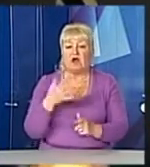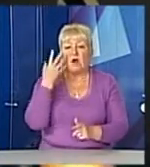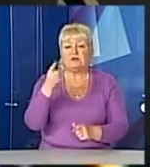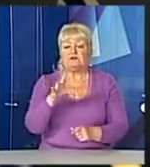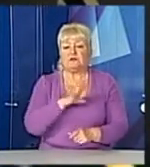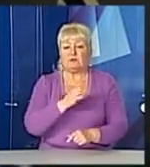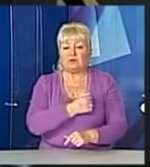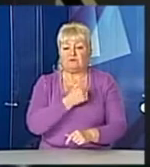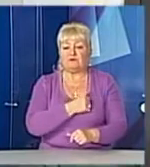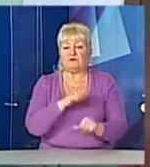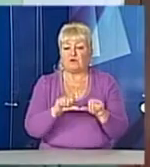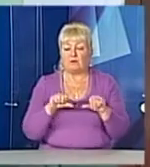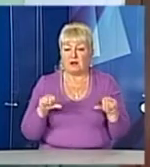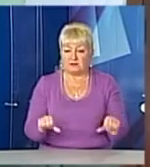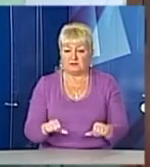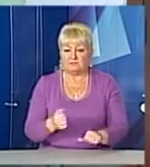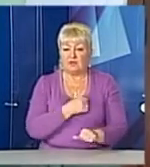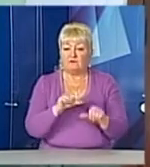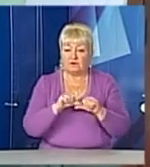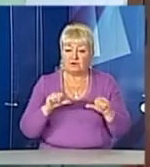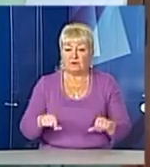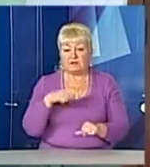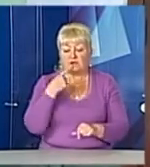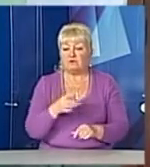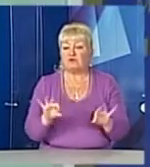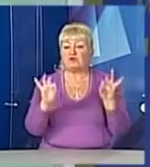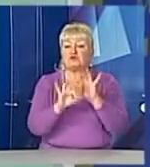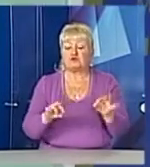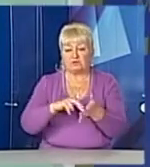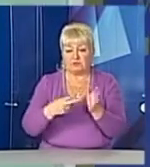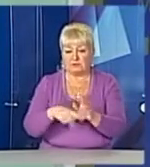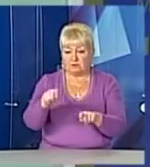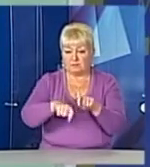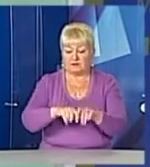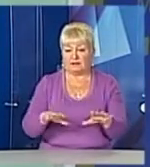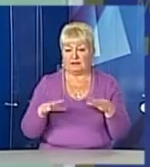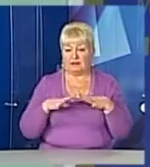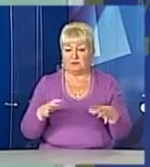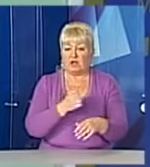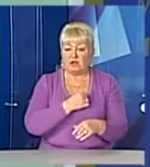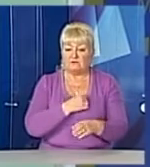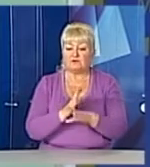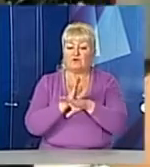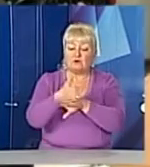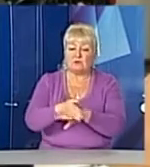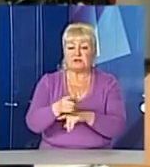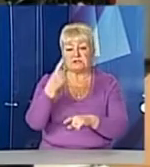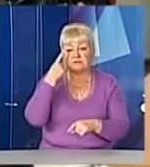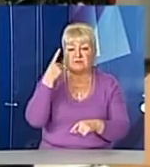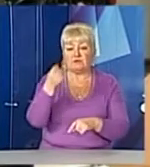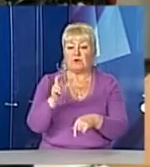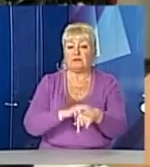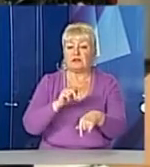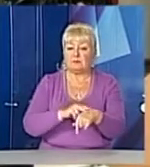вони останній раз були в воєнкоматі. У військоматі ж запевняють, жодного спланованого рейду не було. А військові прибули туди за повідомленням патрульних, які